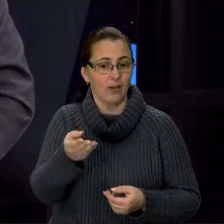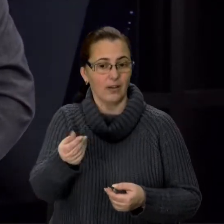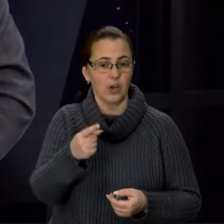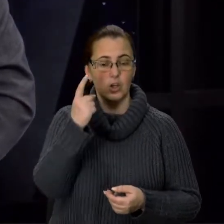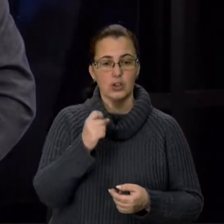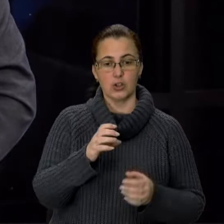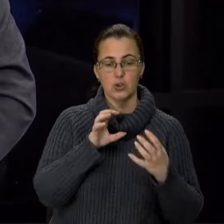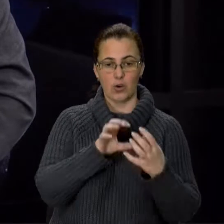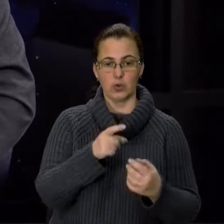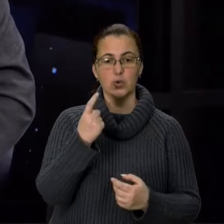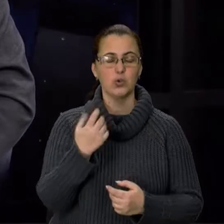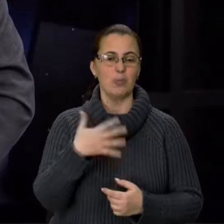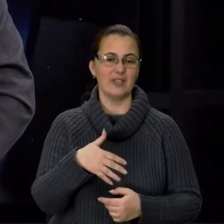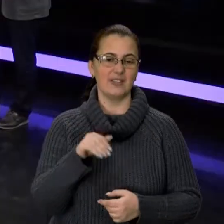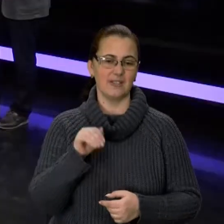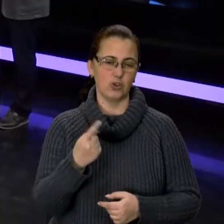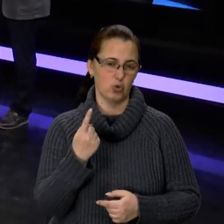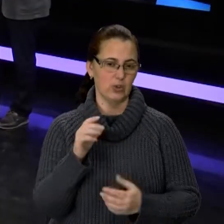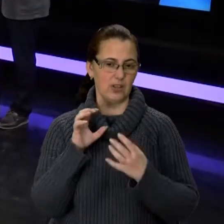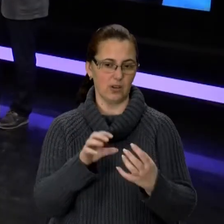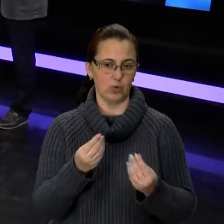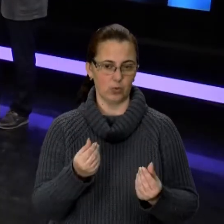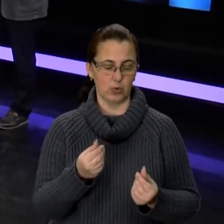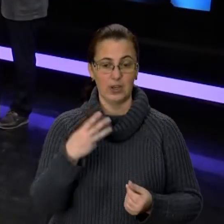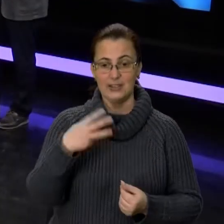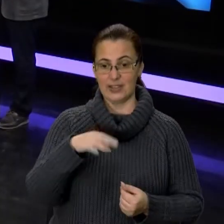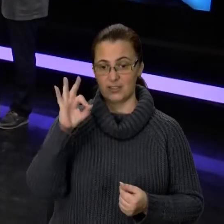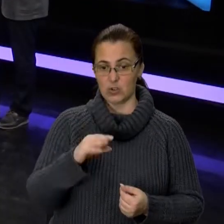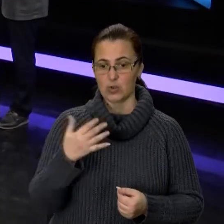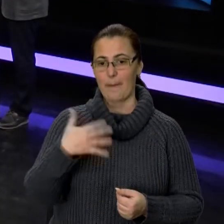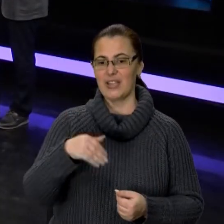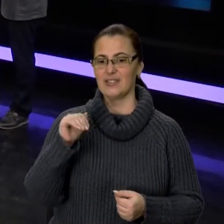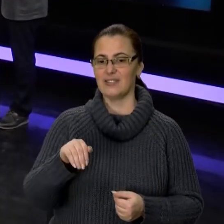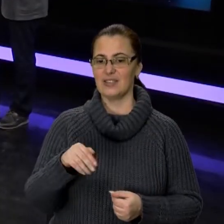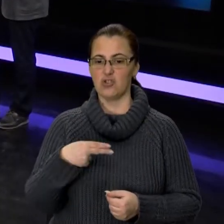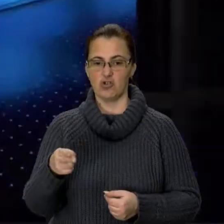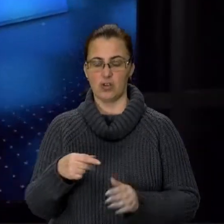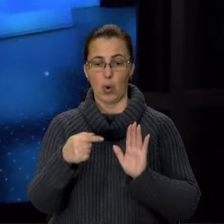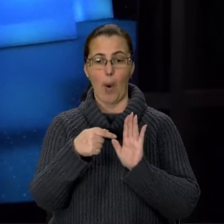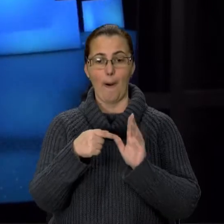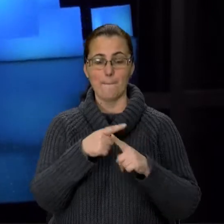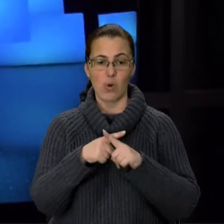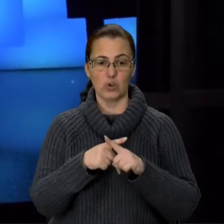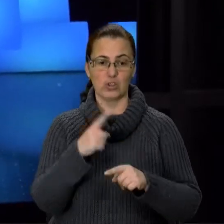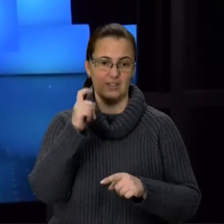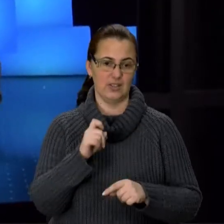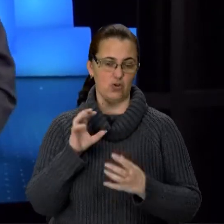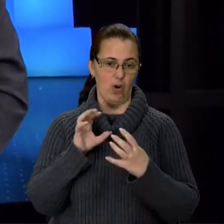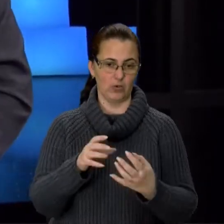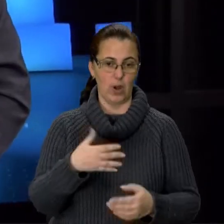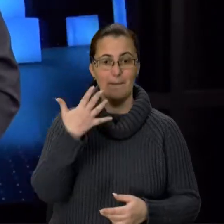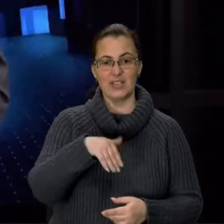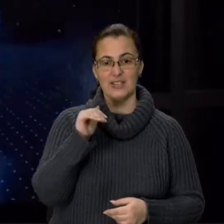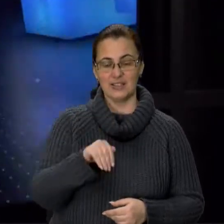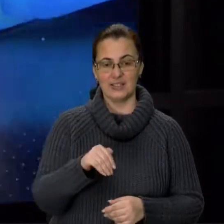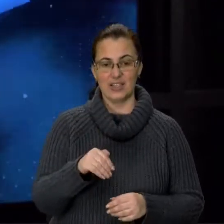коштують передньому 150 тисяч євро автобус, так? Відповідно, 30% – це 50 тисяч євро. Помножте на 100 автобусів. 50 тисяч